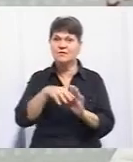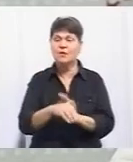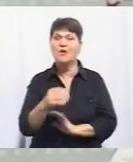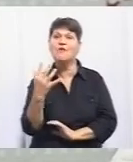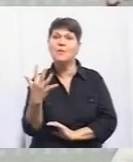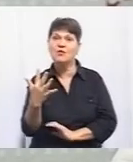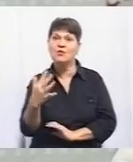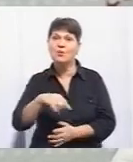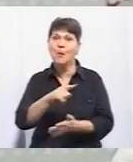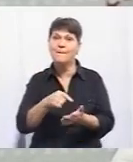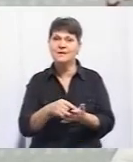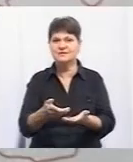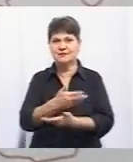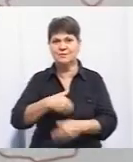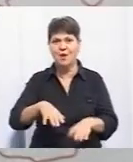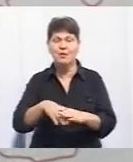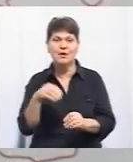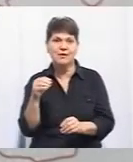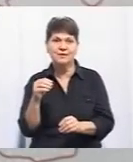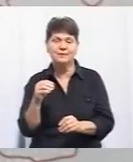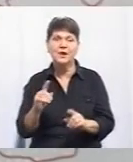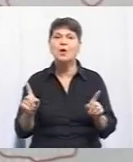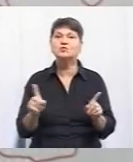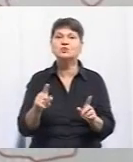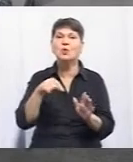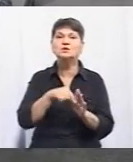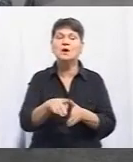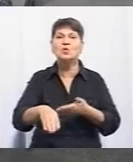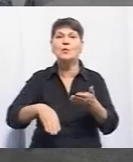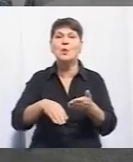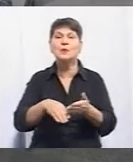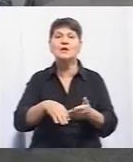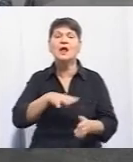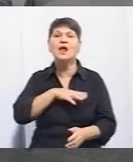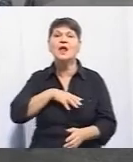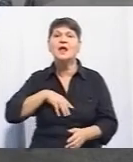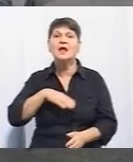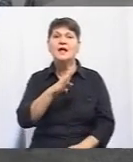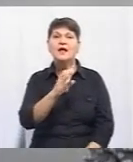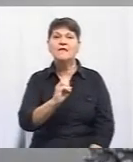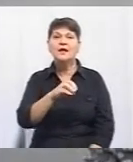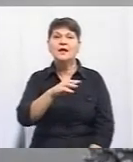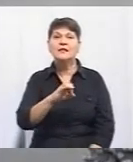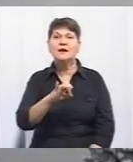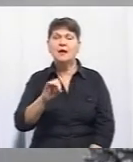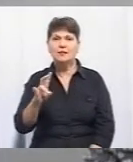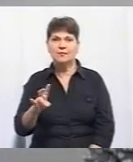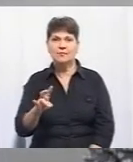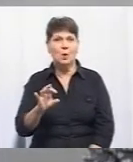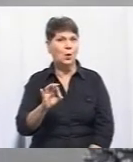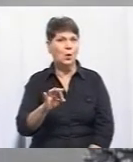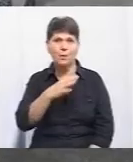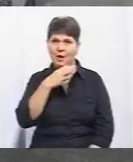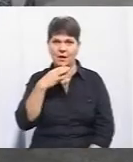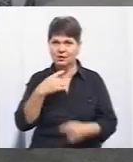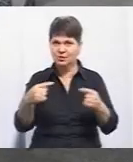і вже ми обрали її як фіналісти. Що означає допомогти ветеранам? Хто є резидентами платформи? О, це два дуже візних питання.